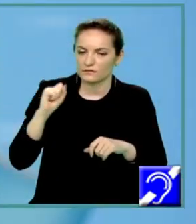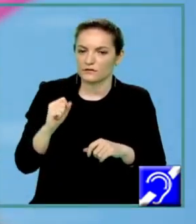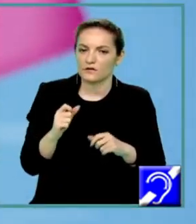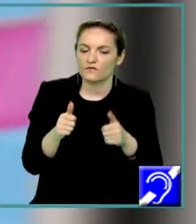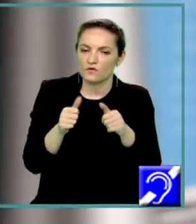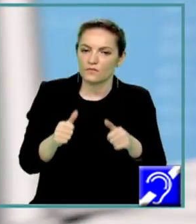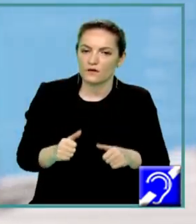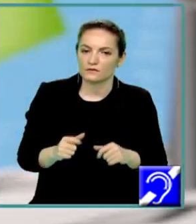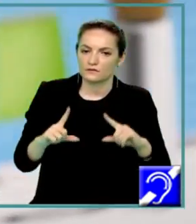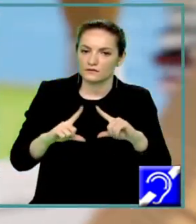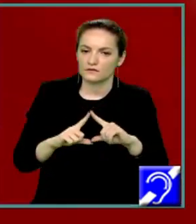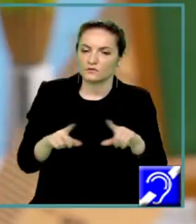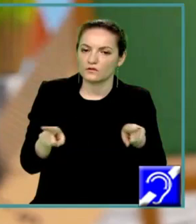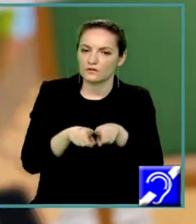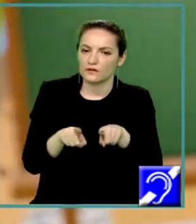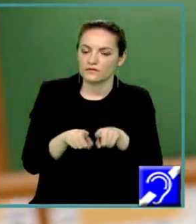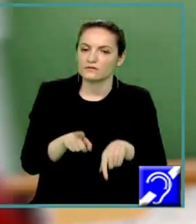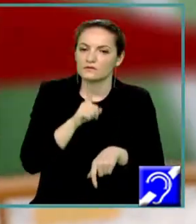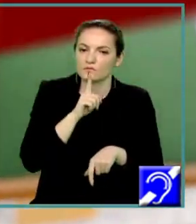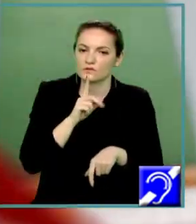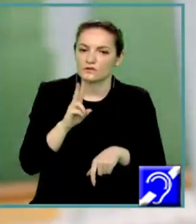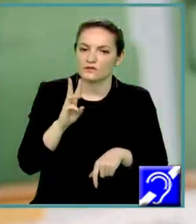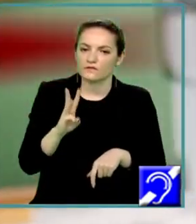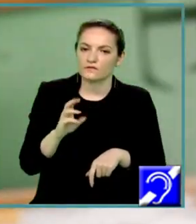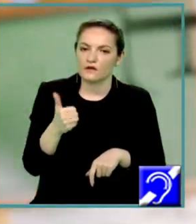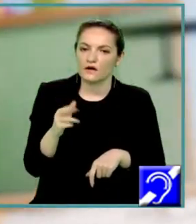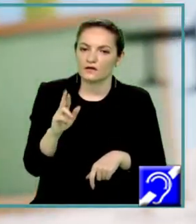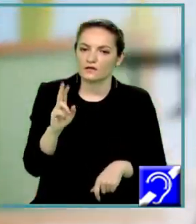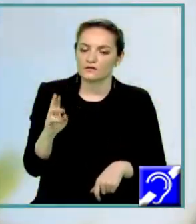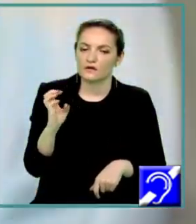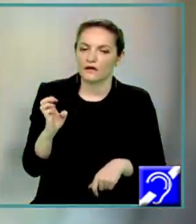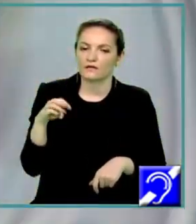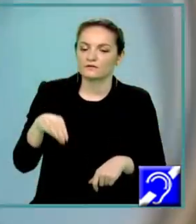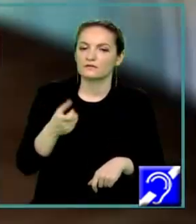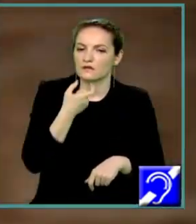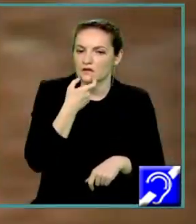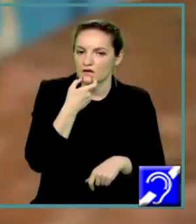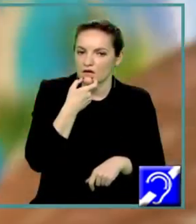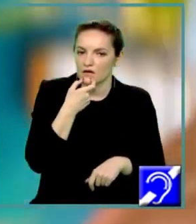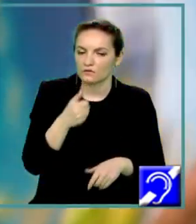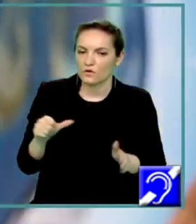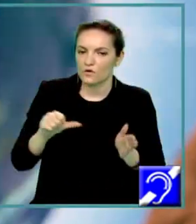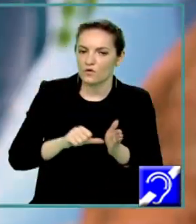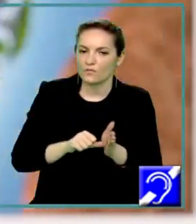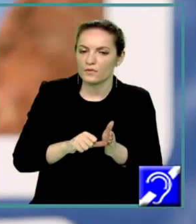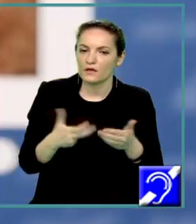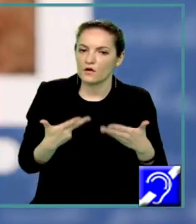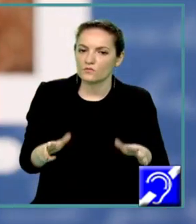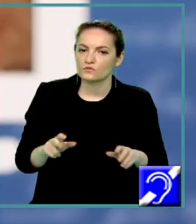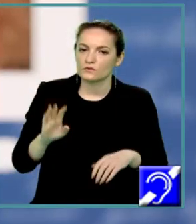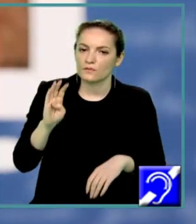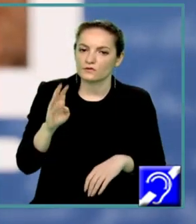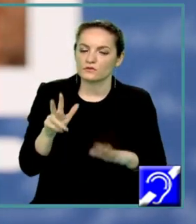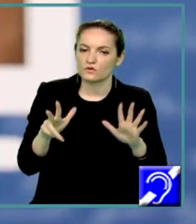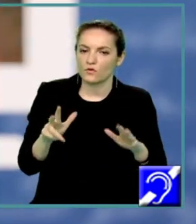echilaterale alăturate, denumită grinda Warren, a fost patentată de către James Warren în anul 1848 și